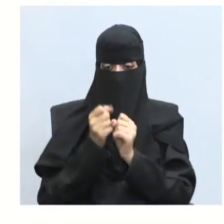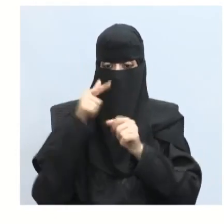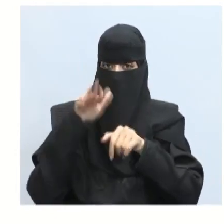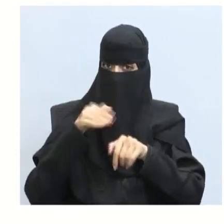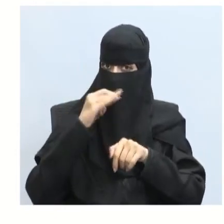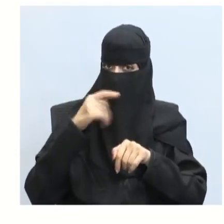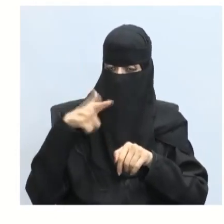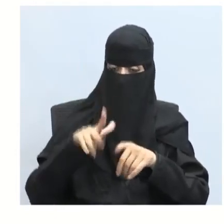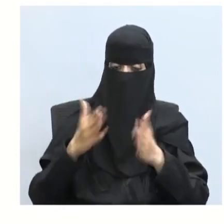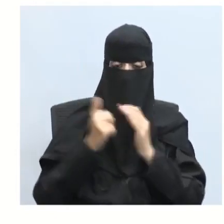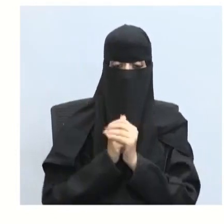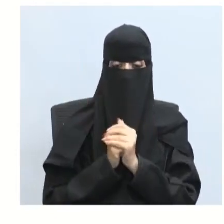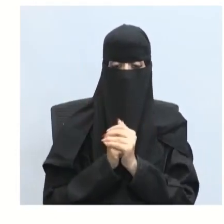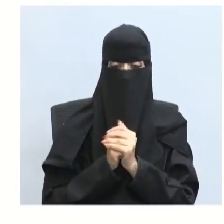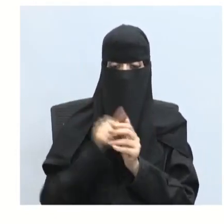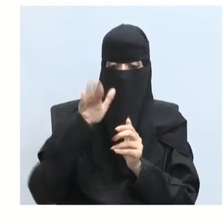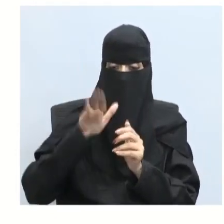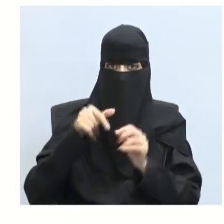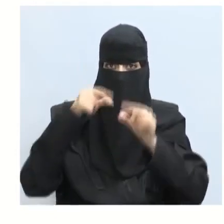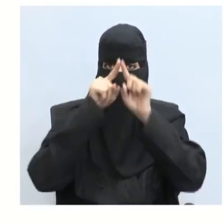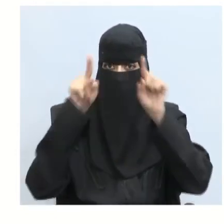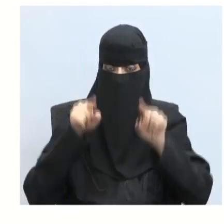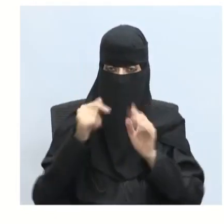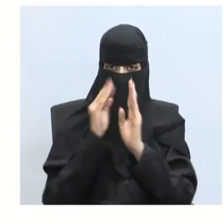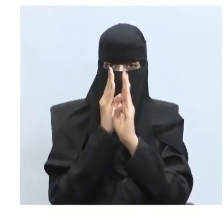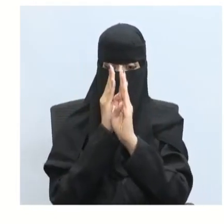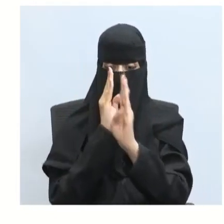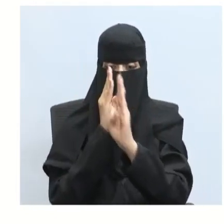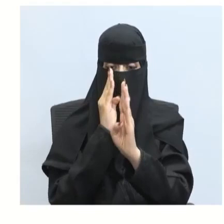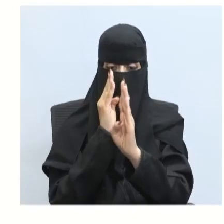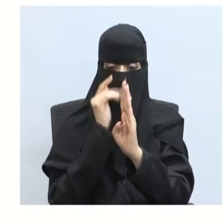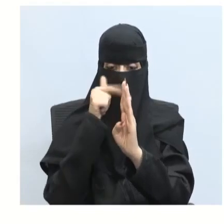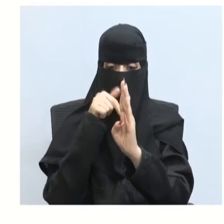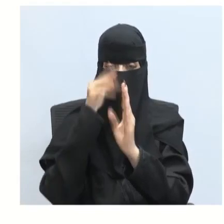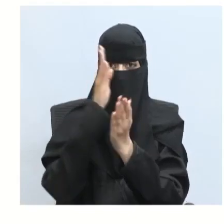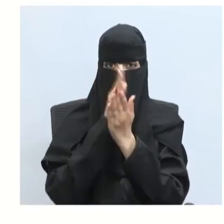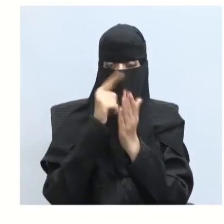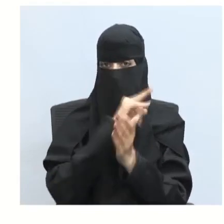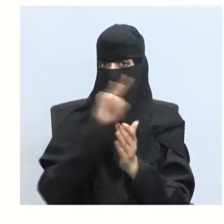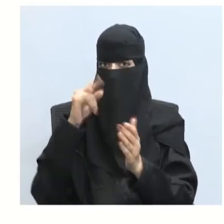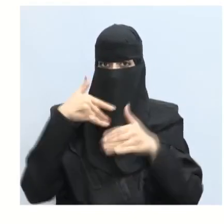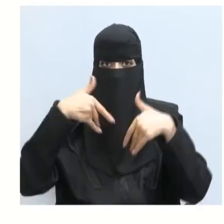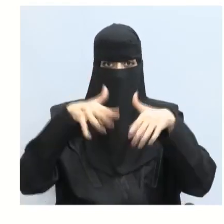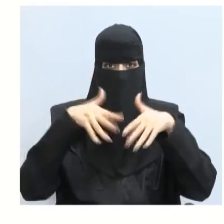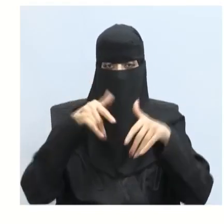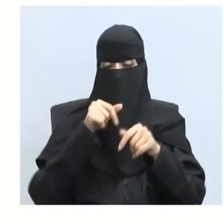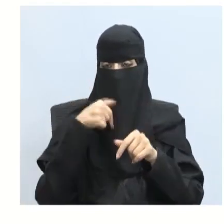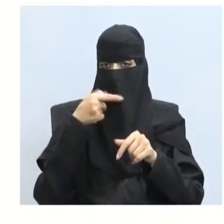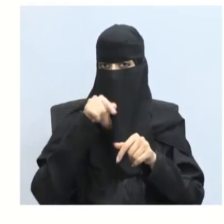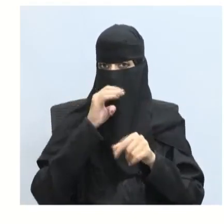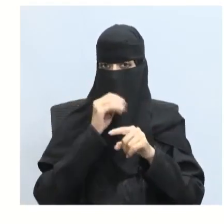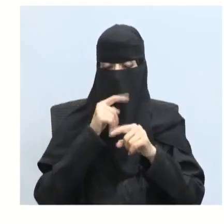نعم أحسنت عزيز الطالب إجابة صائبة يعد زجاج النوافذ وسط غير